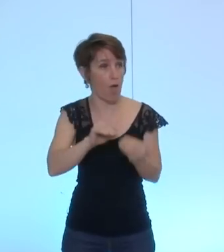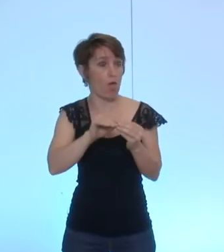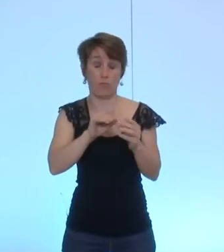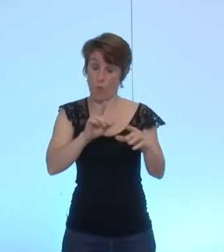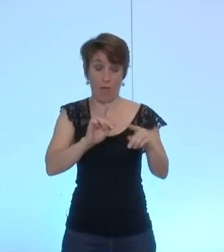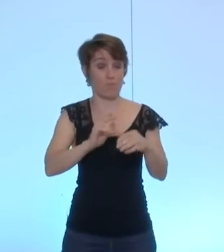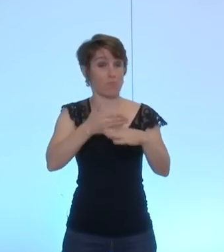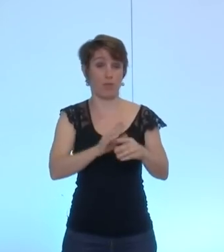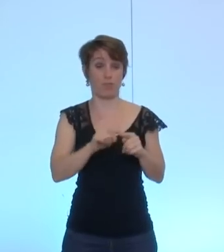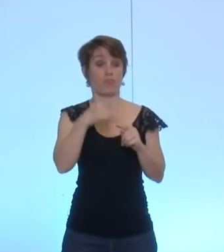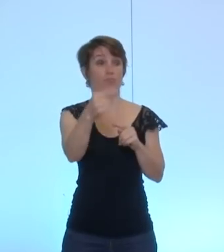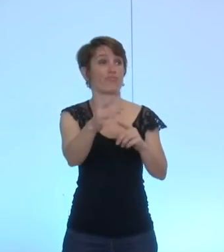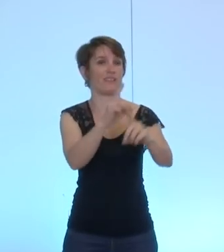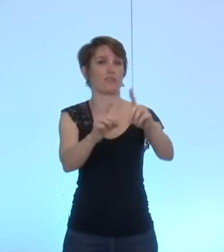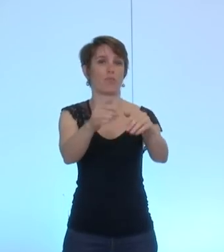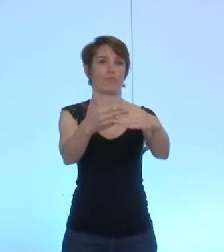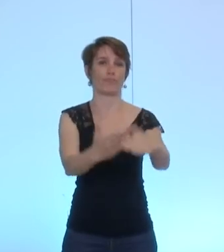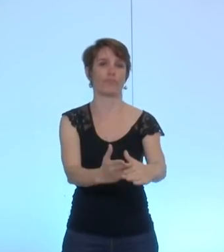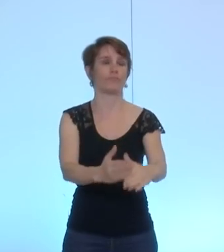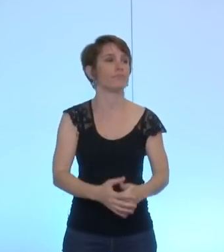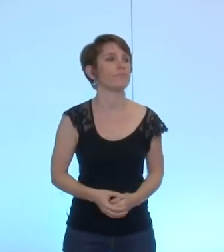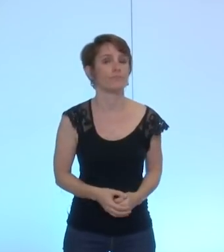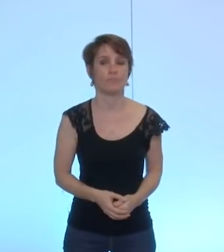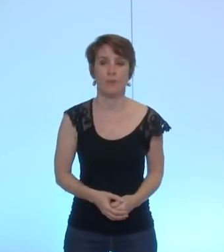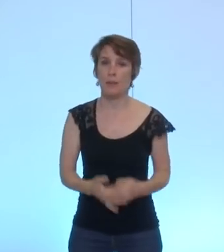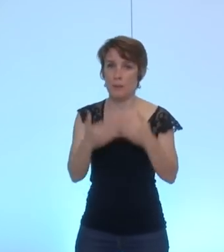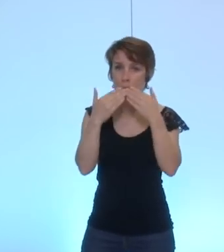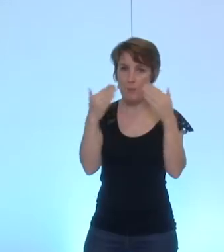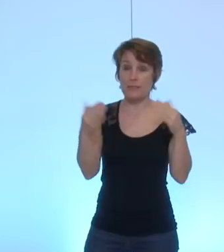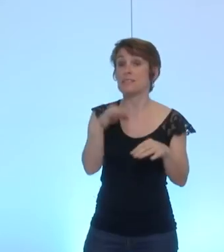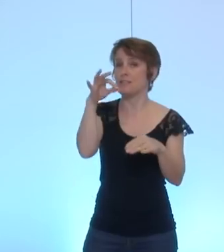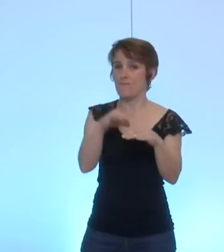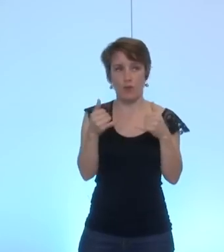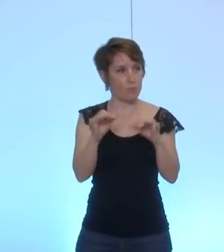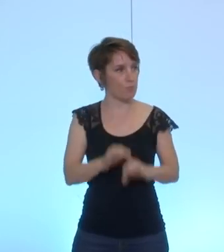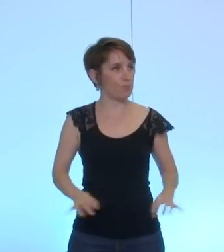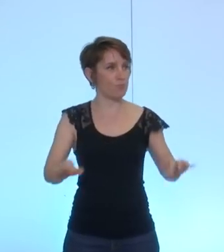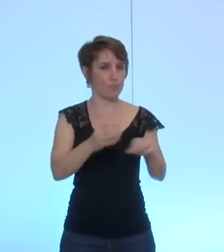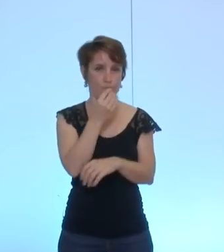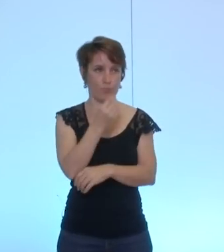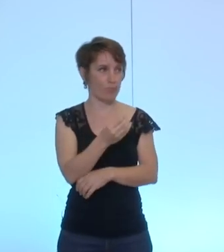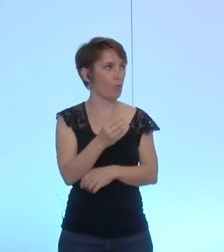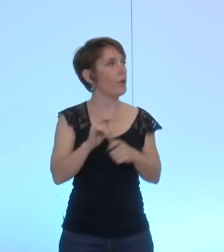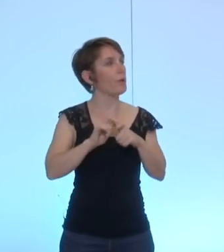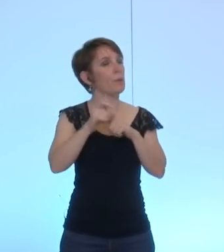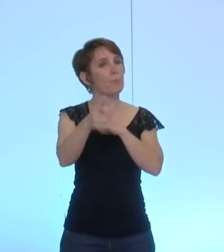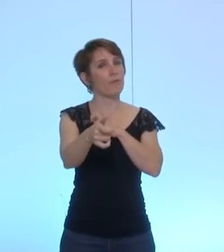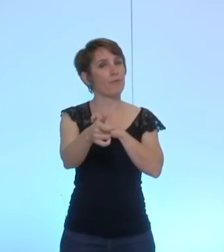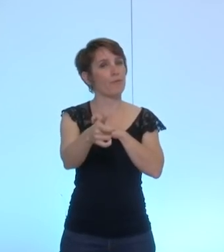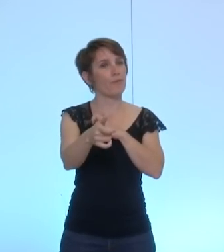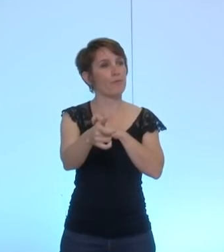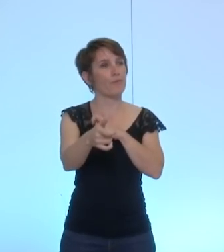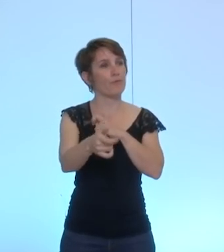Merci. Il n'y pas de vote sur ce rendu d'acte. Et nous arrivons donc à la